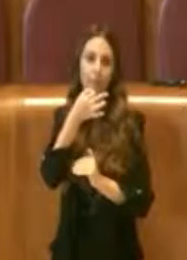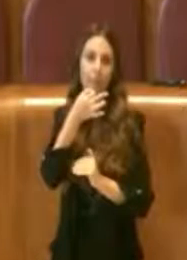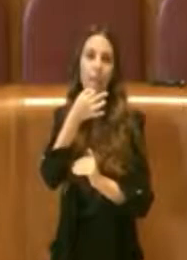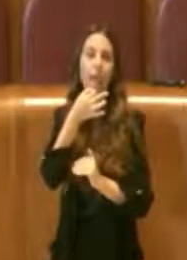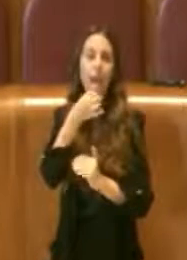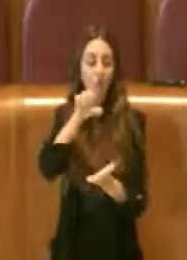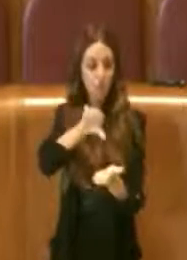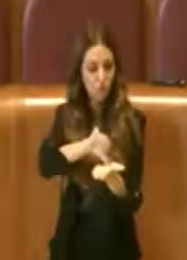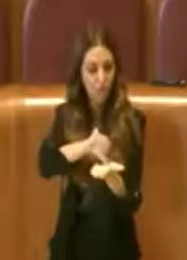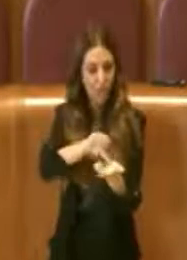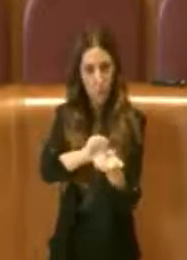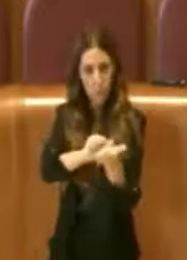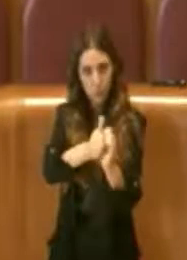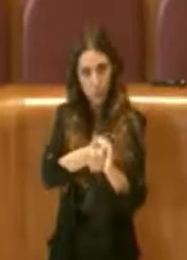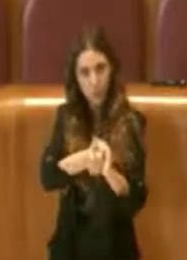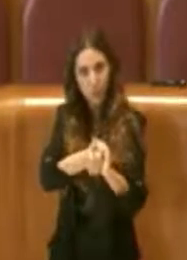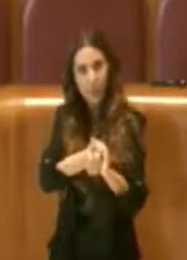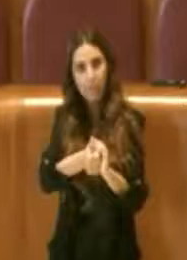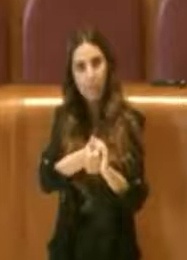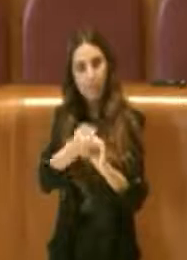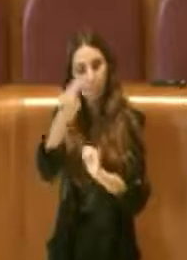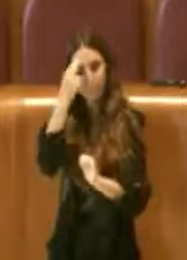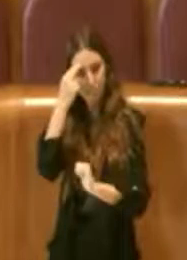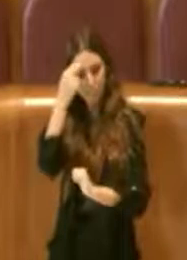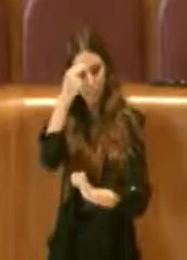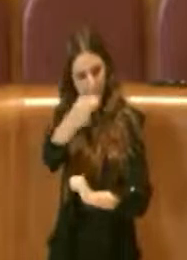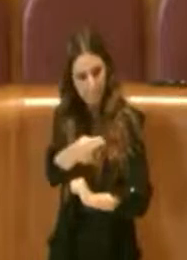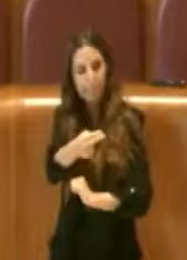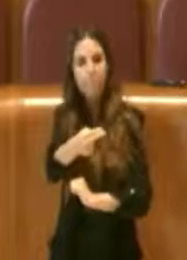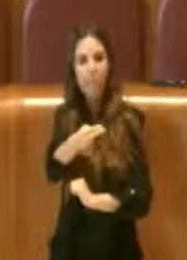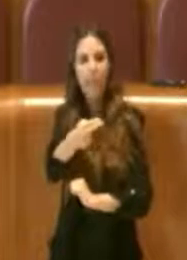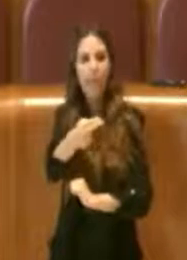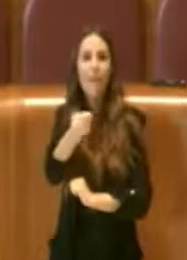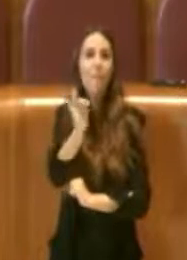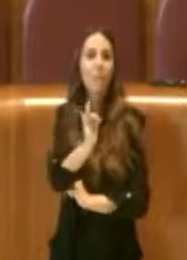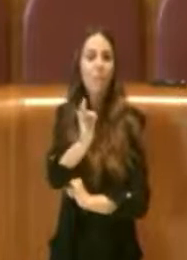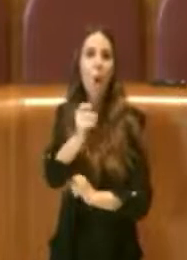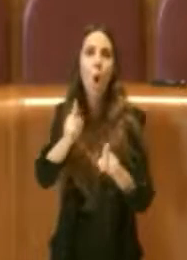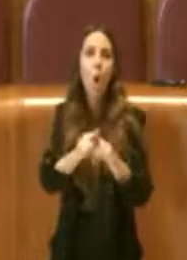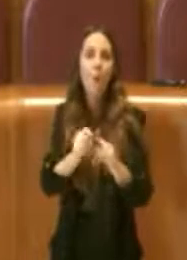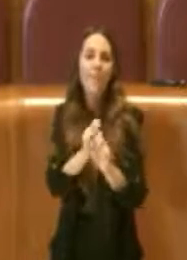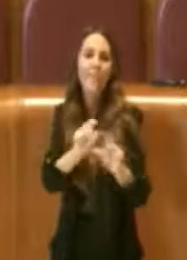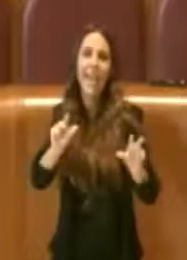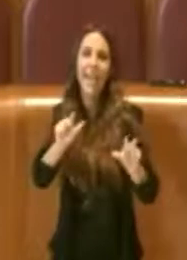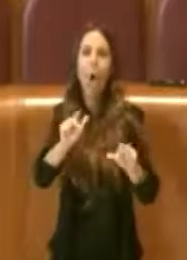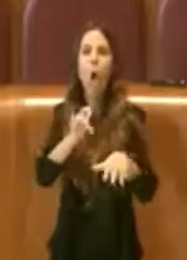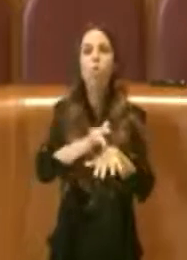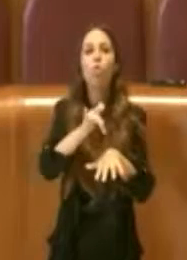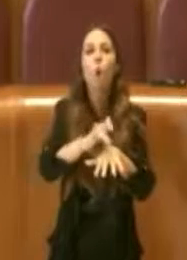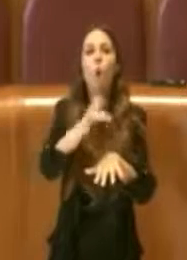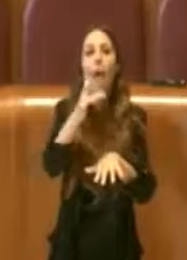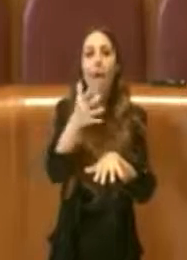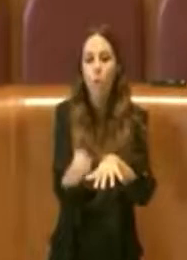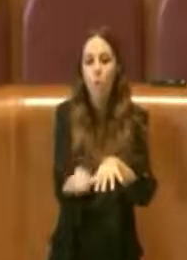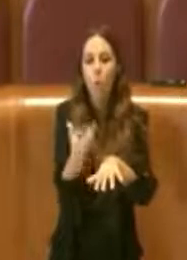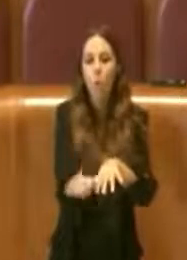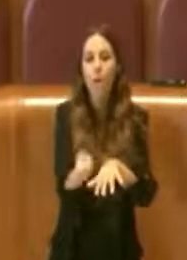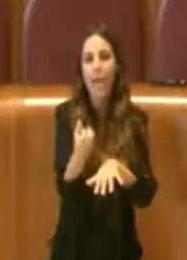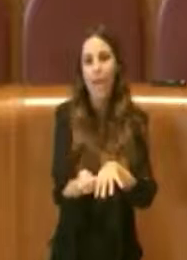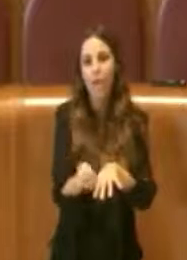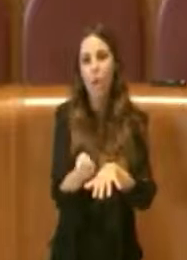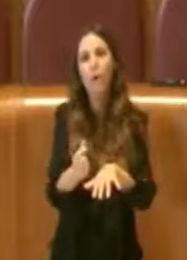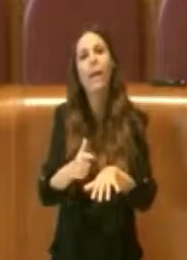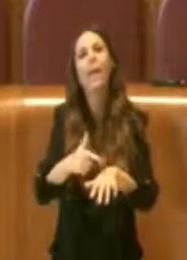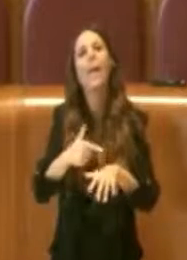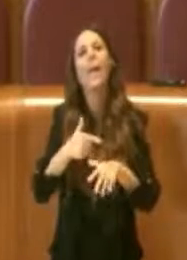struttura sportiva alla memoria di Francesco sarà un segno tangibile di quello che lo sport